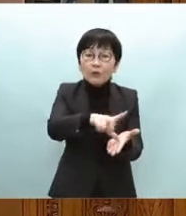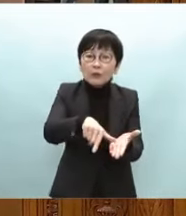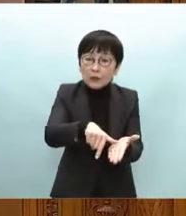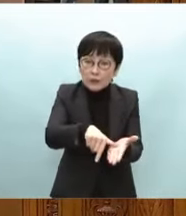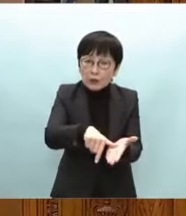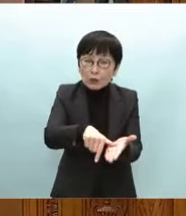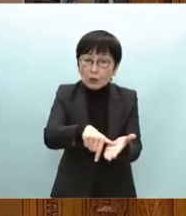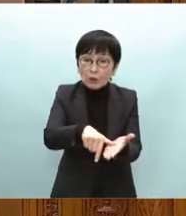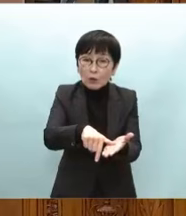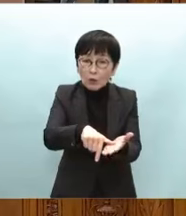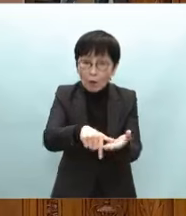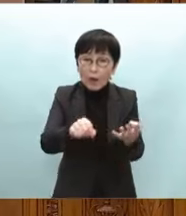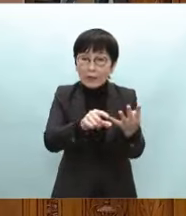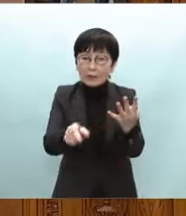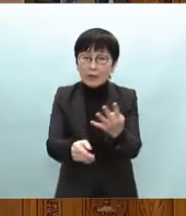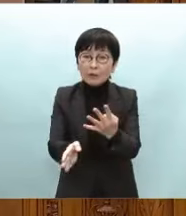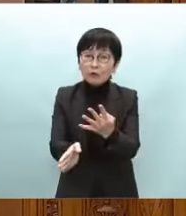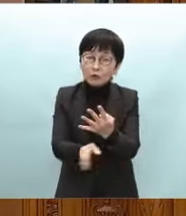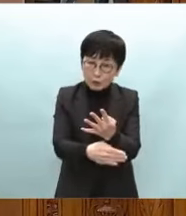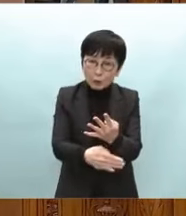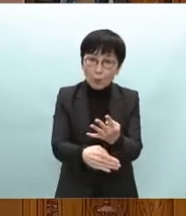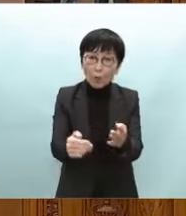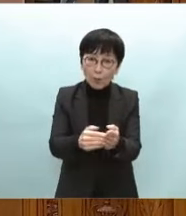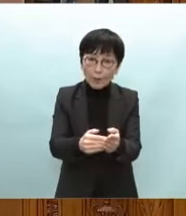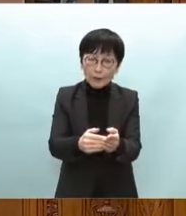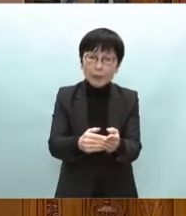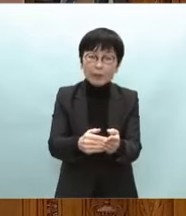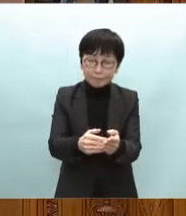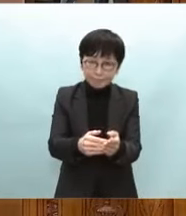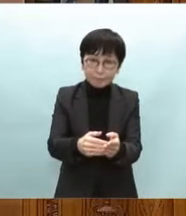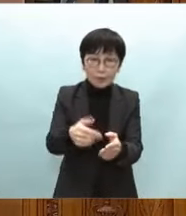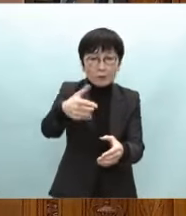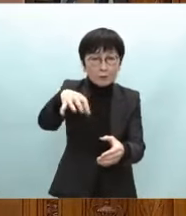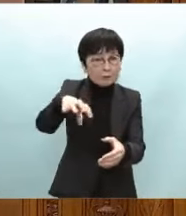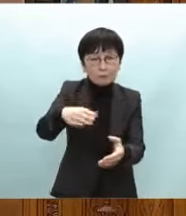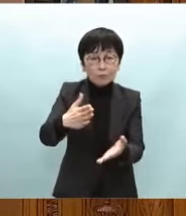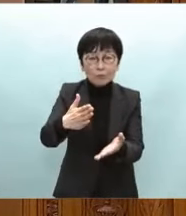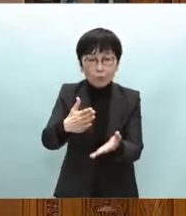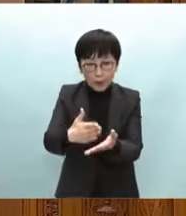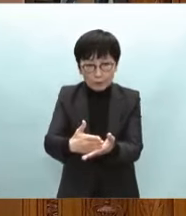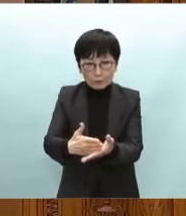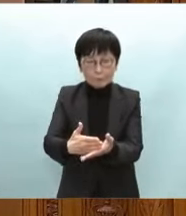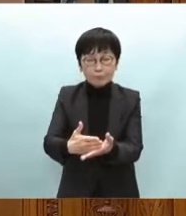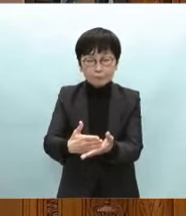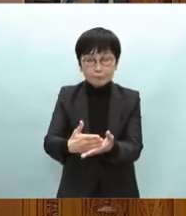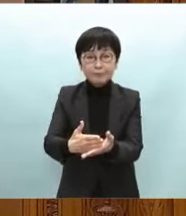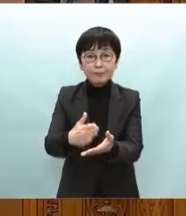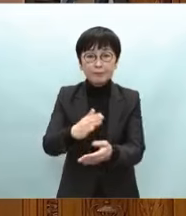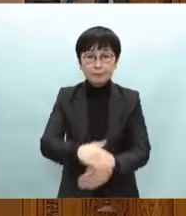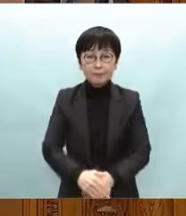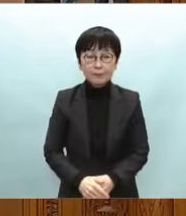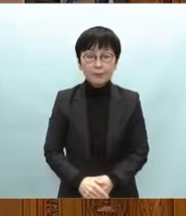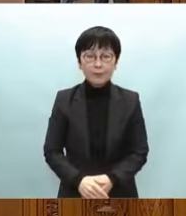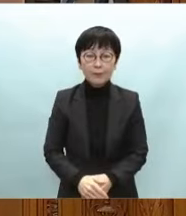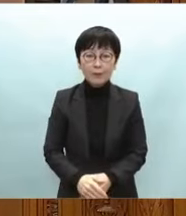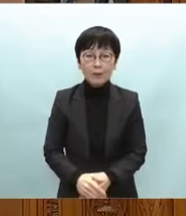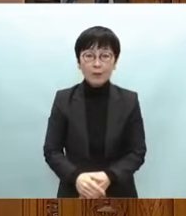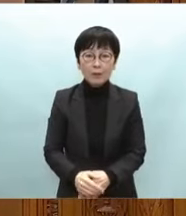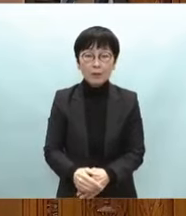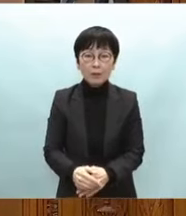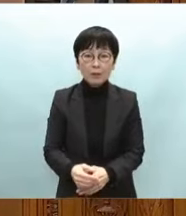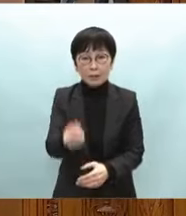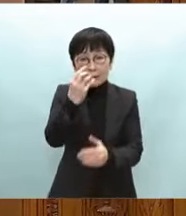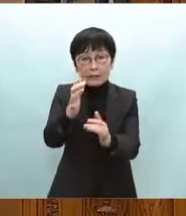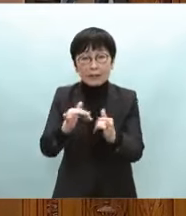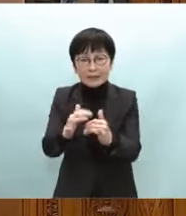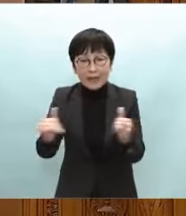4月以降まで時間を要するこういった見通しであります被災者の帰